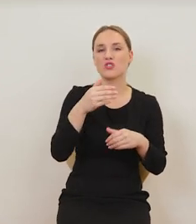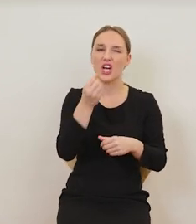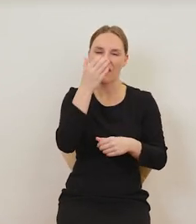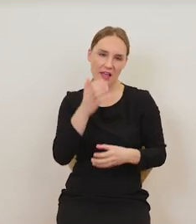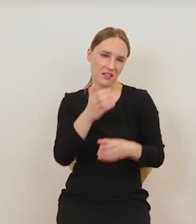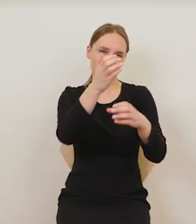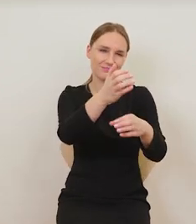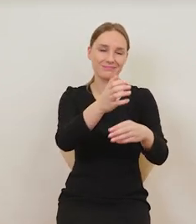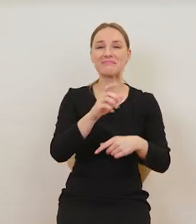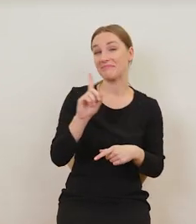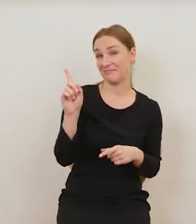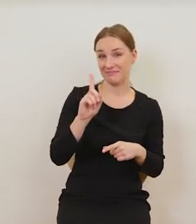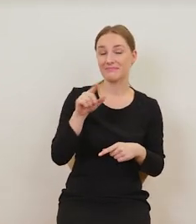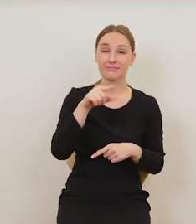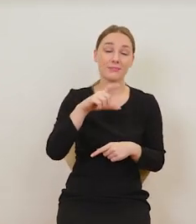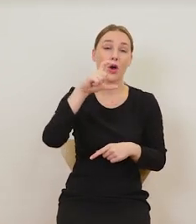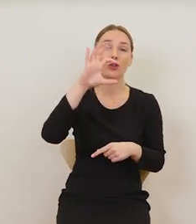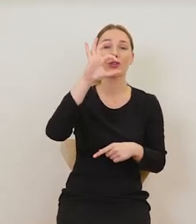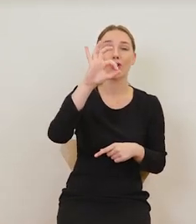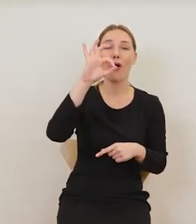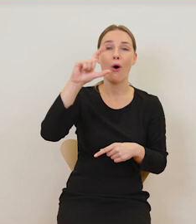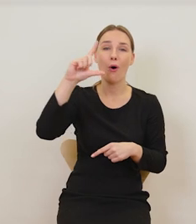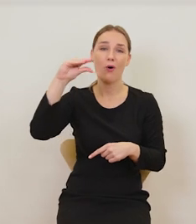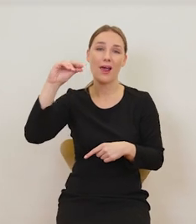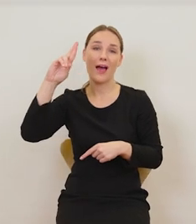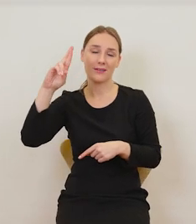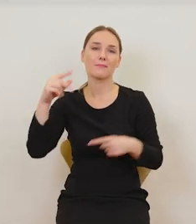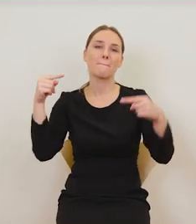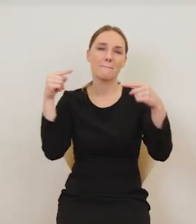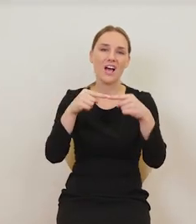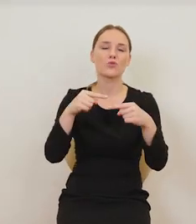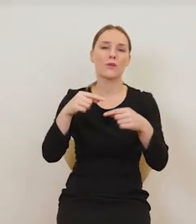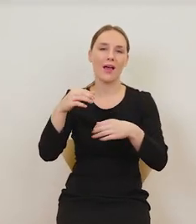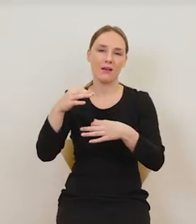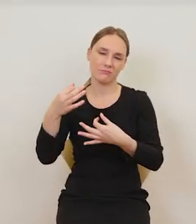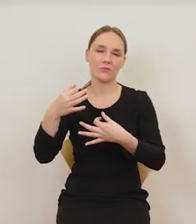a tymczasem to był kuler do schładzania wina.